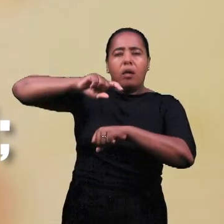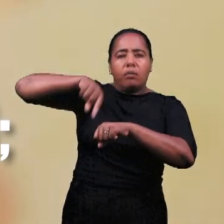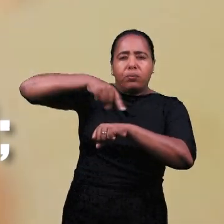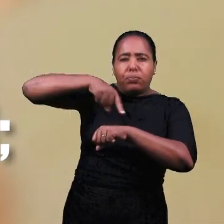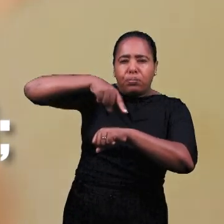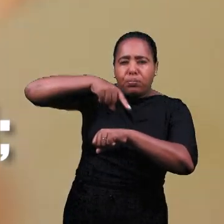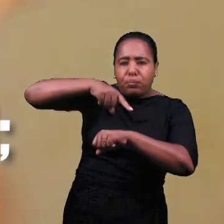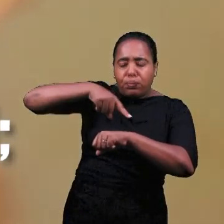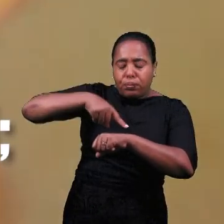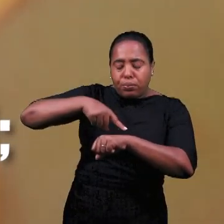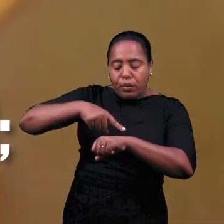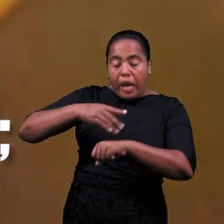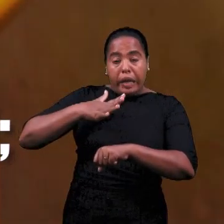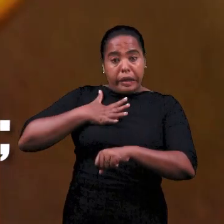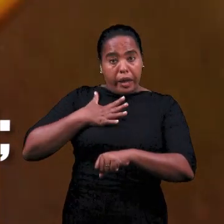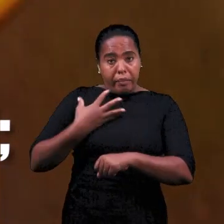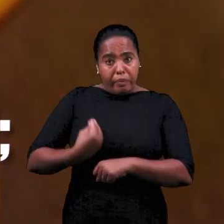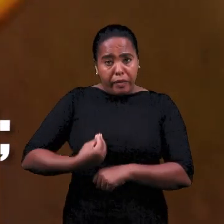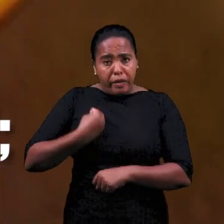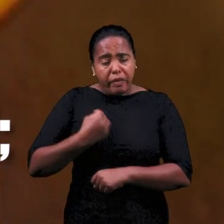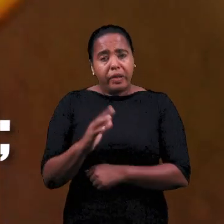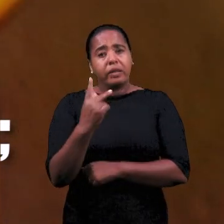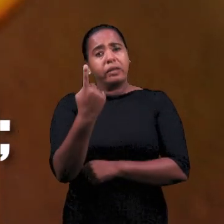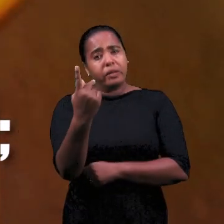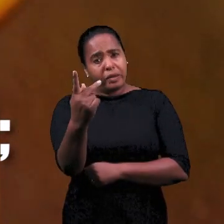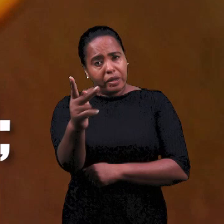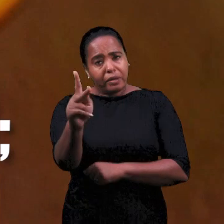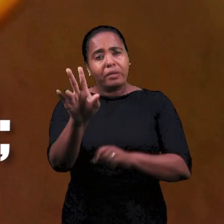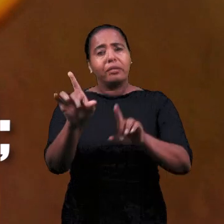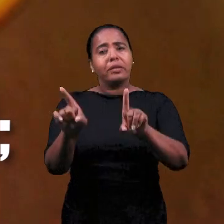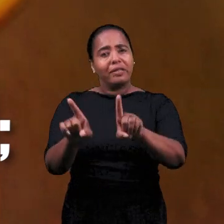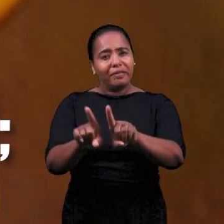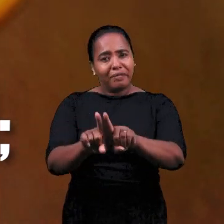Они проходят и для тебя и для меня